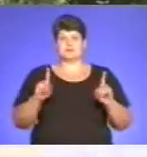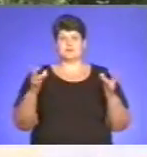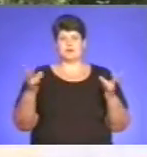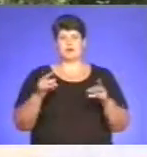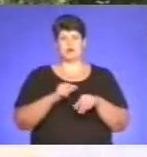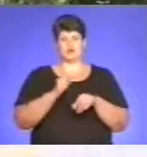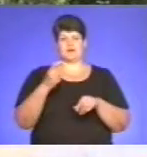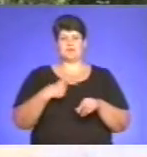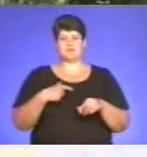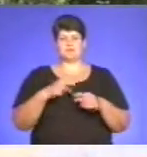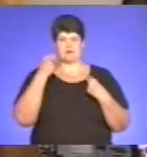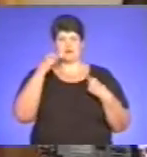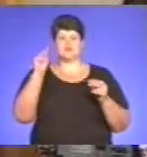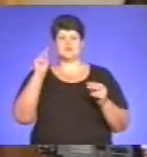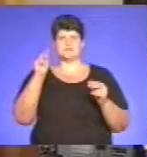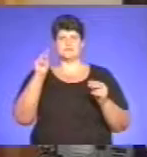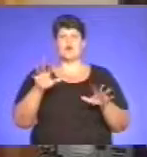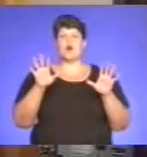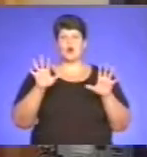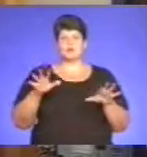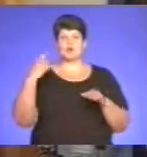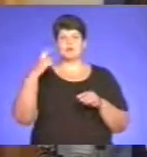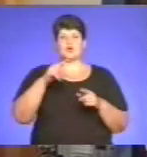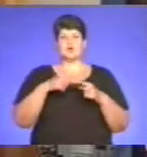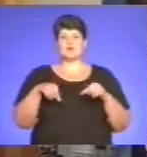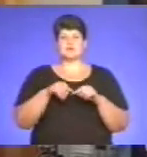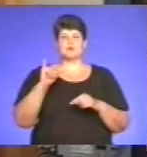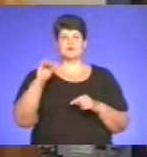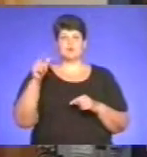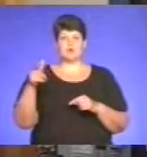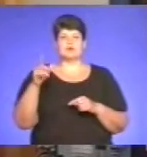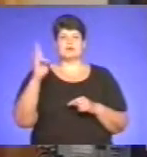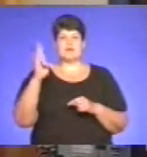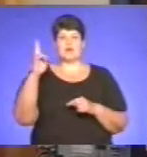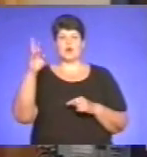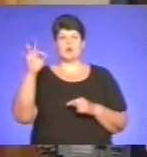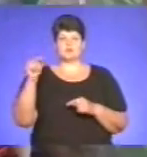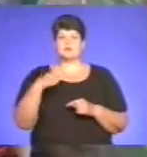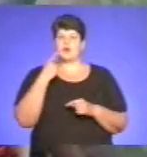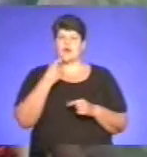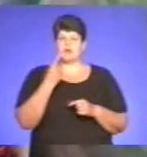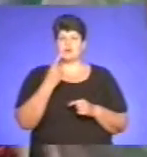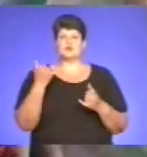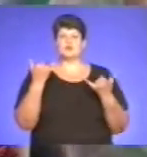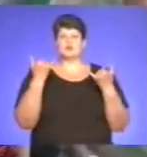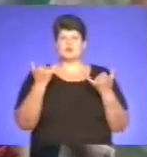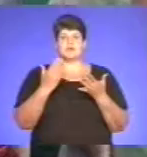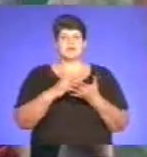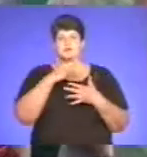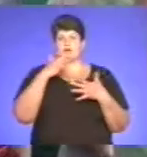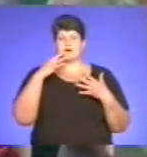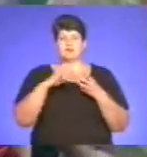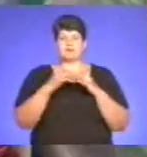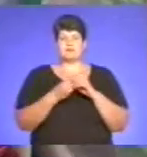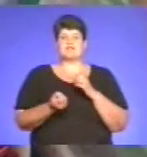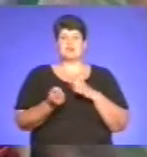почувалися себе ще краще. Голова обласної організації УТОГ Надія Коцовська зауважує, на сьогодні є чимало проблем, які